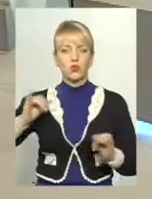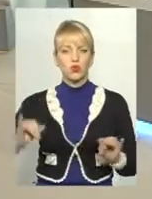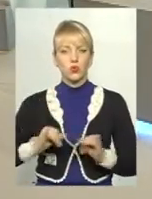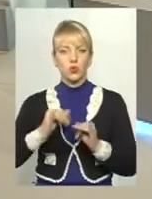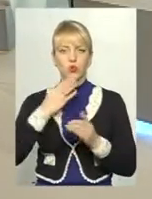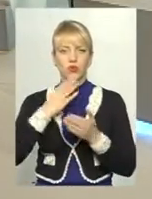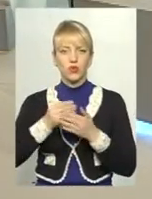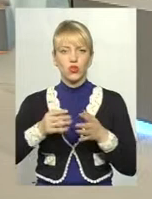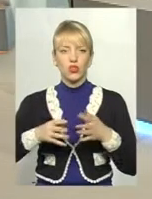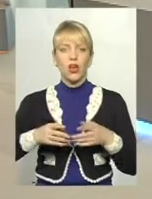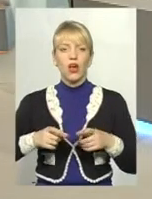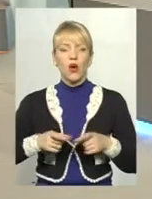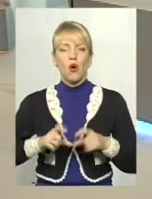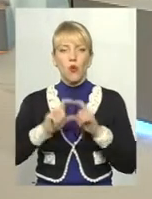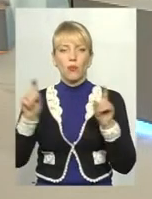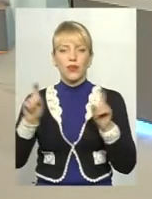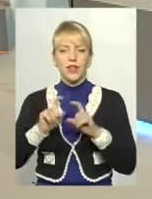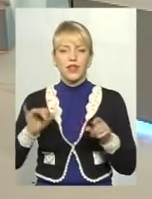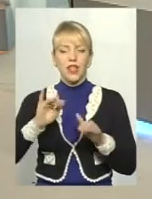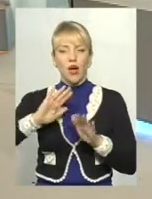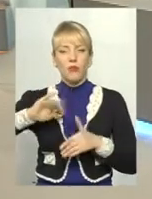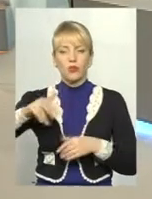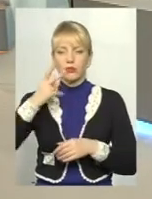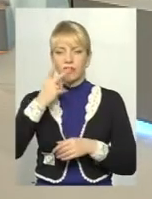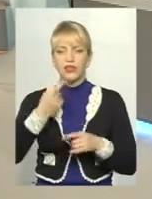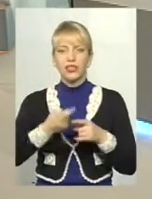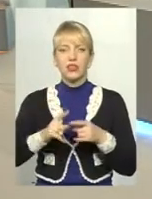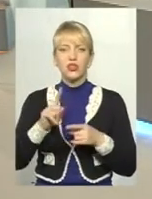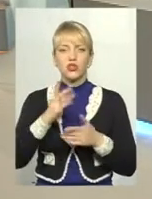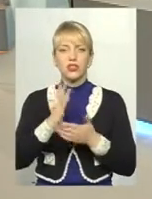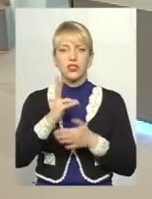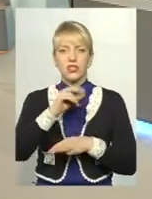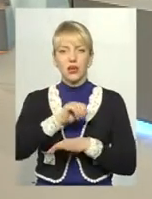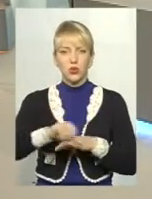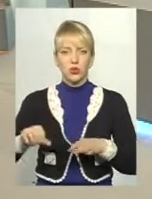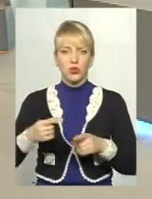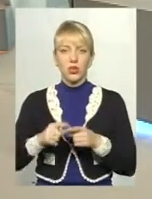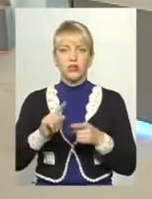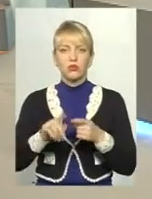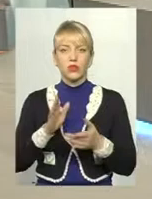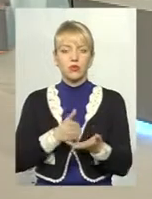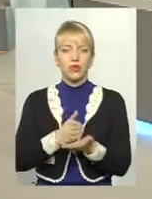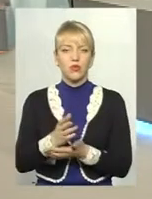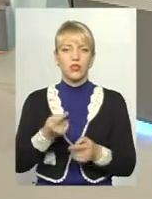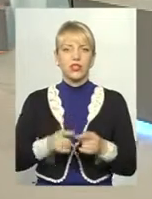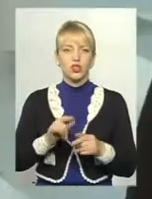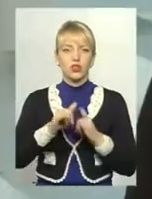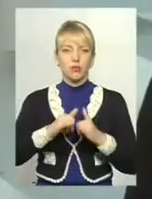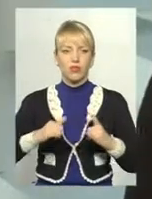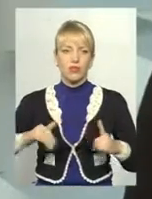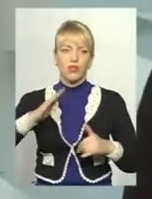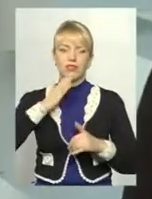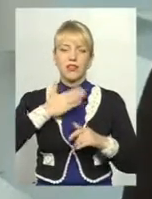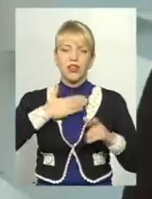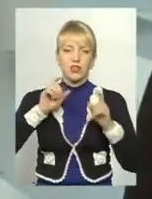потім вже дивитися те, що є за кордоном. Тому ось це буде спрямовано на те, щоб розвивати в першу чергу наші об